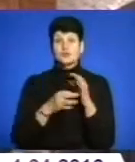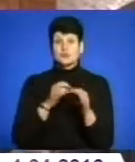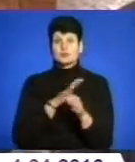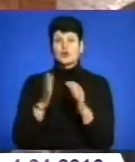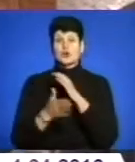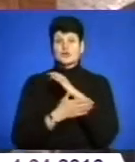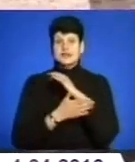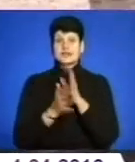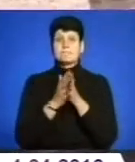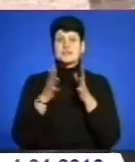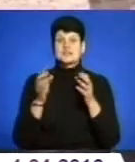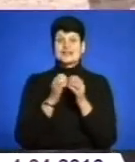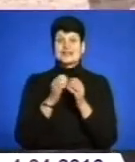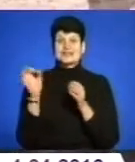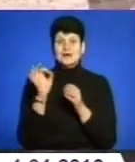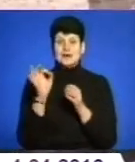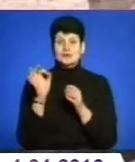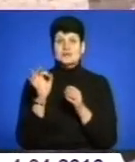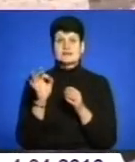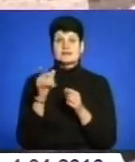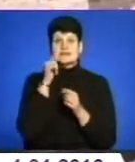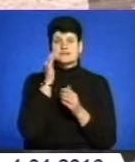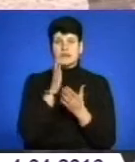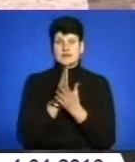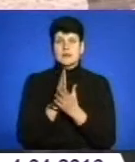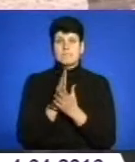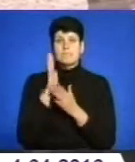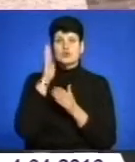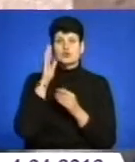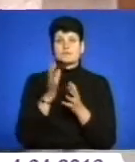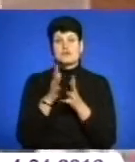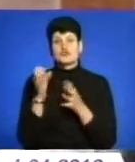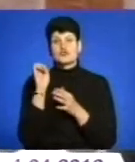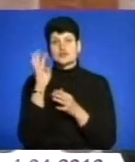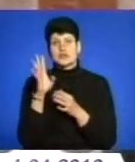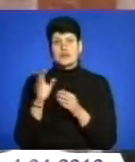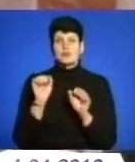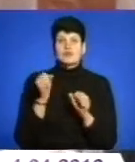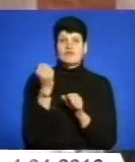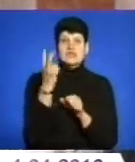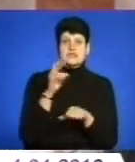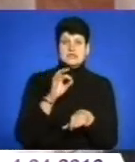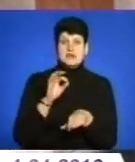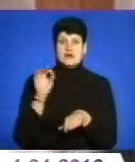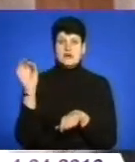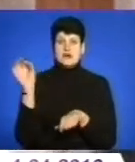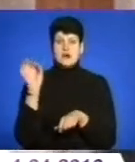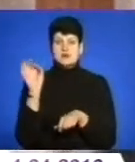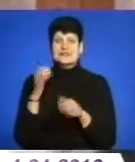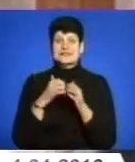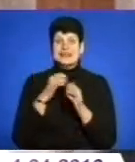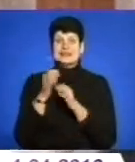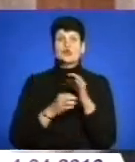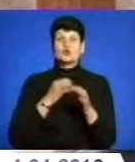було більше 10 градусів, завтра є твердий прогноз більше 14, можливо 12 градусів. З